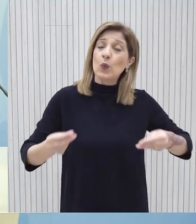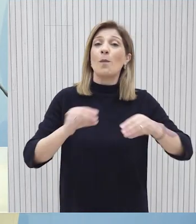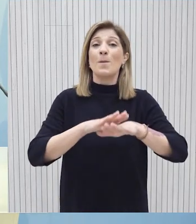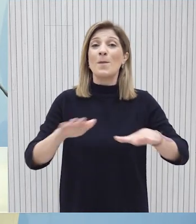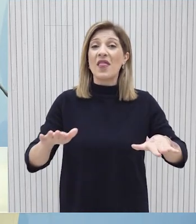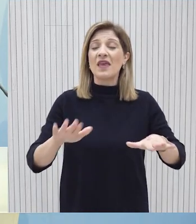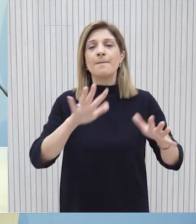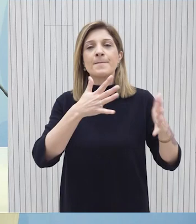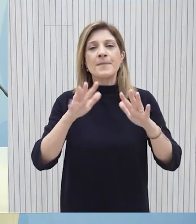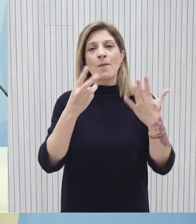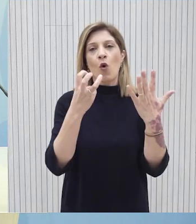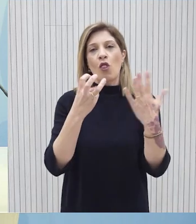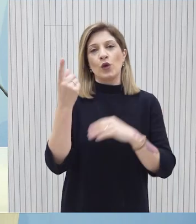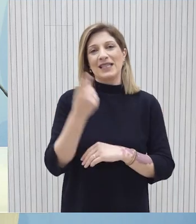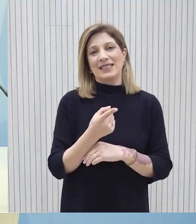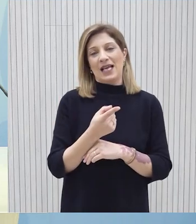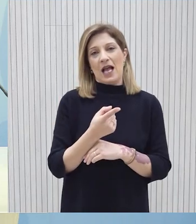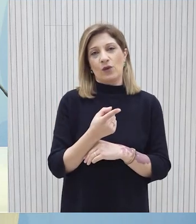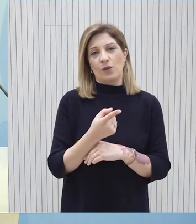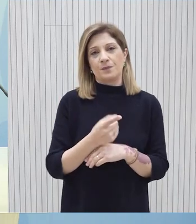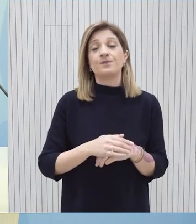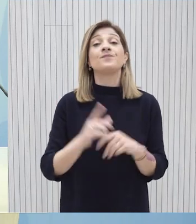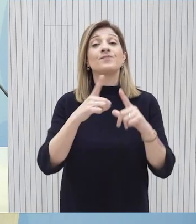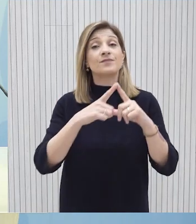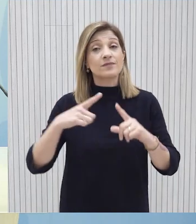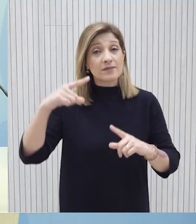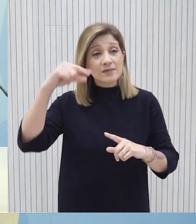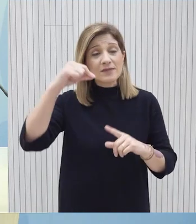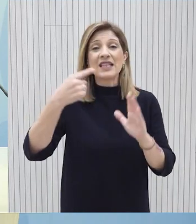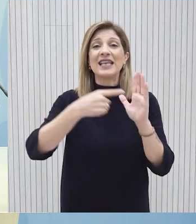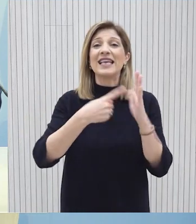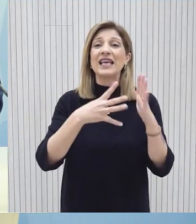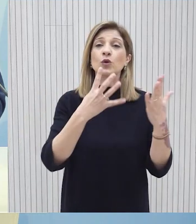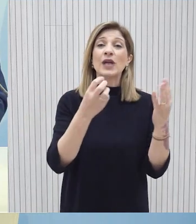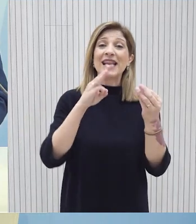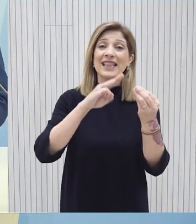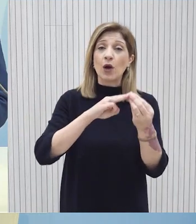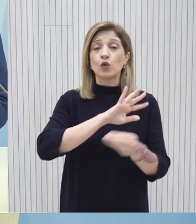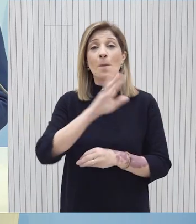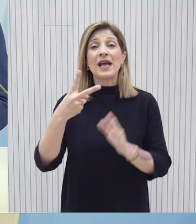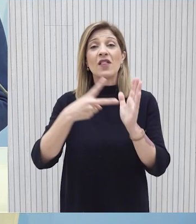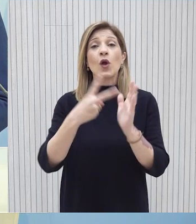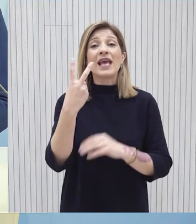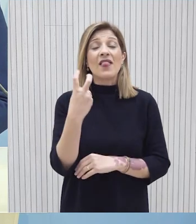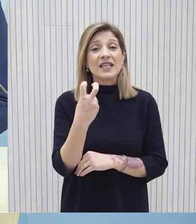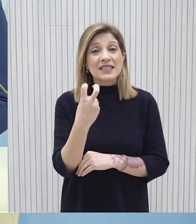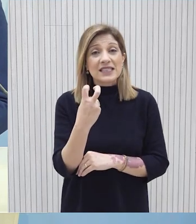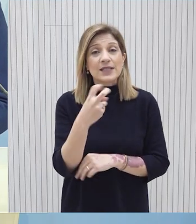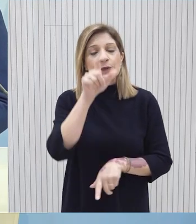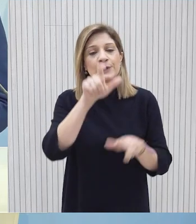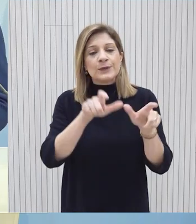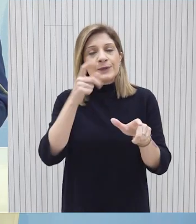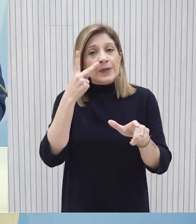κειμένεται πέραν του 80%. Στην Κύπρο, από το 1998 μέχρι το 2020, έχουν